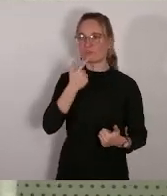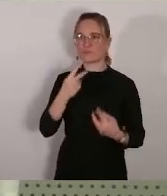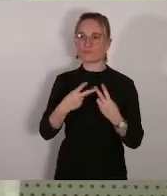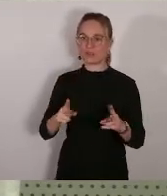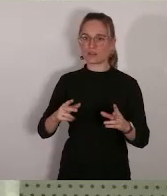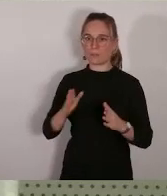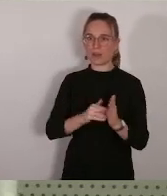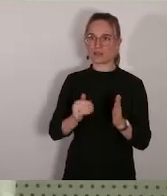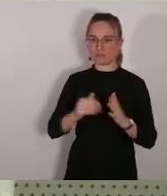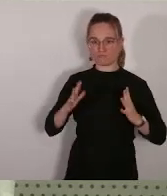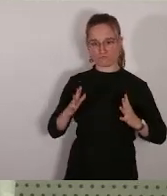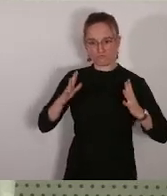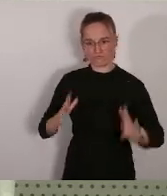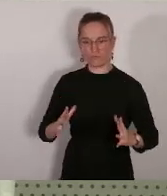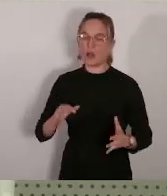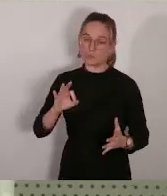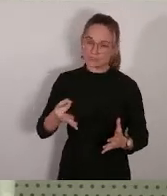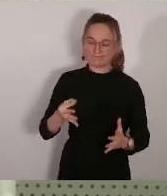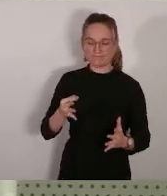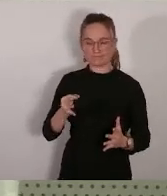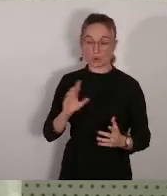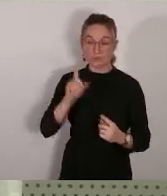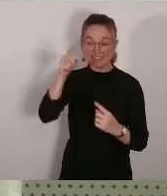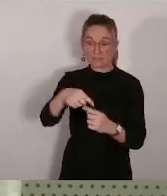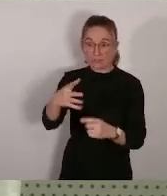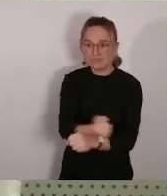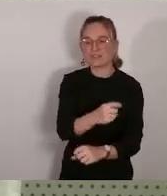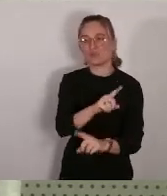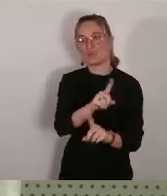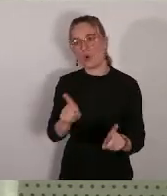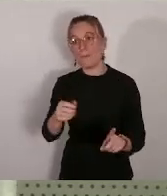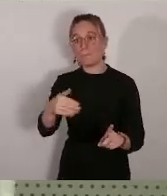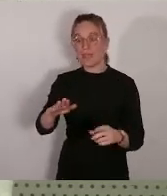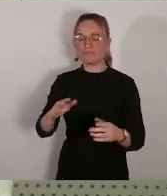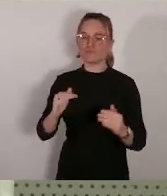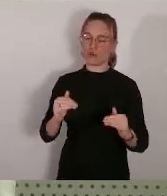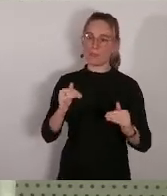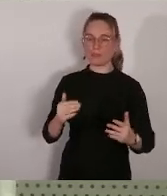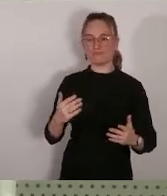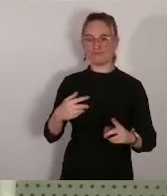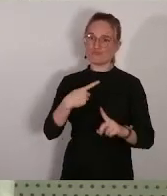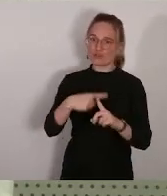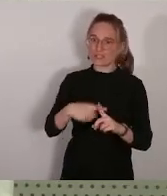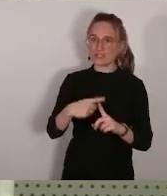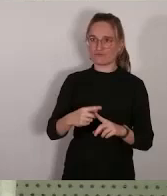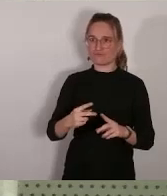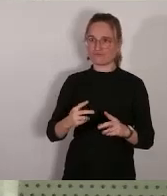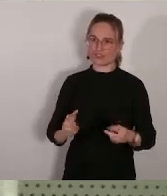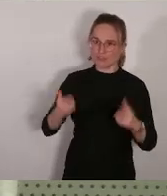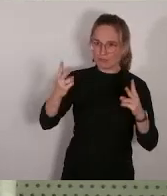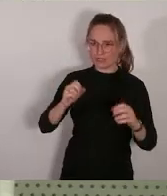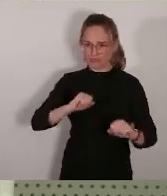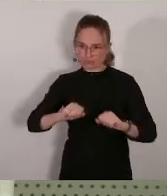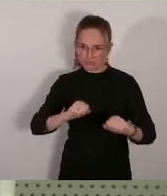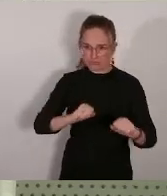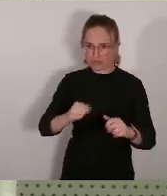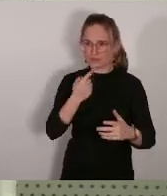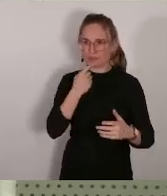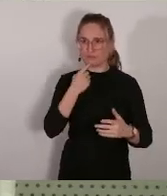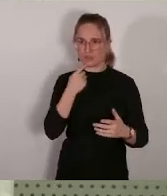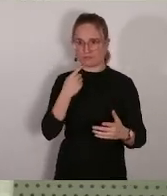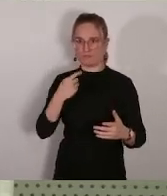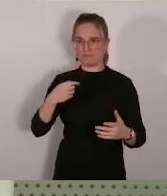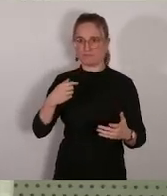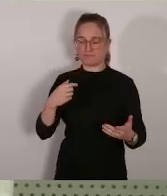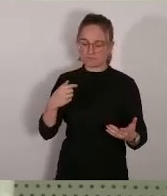certes nous n'atteignons pas les objectifs mais nous sommes dans une dynamique positive et ascendante c'est sans doute ce qui a été pris en compte je pense à la décision de l'Etat